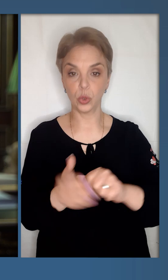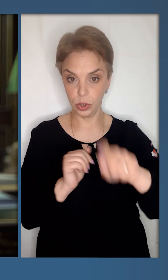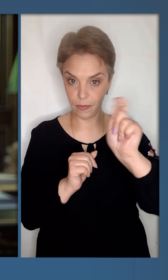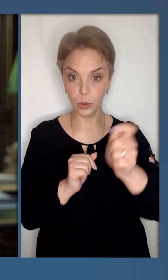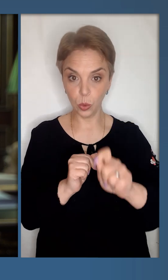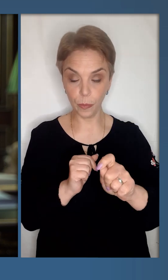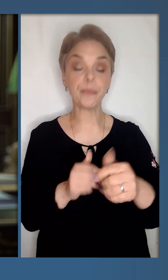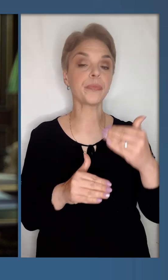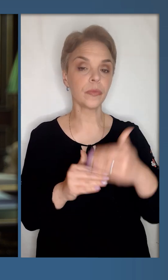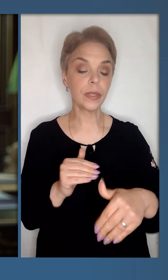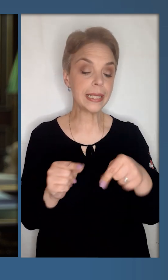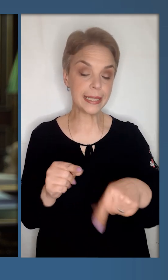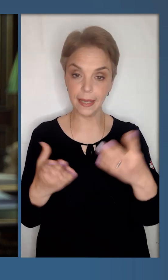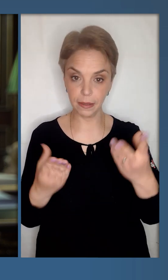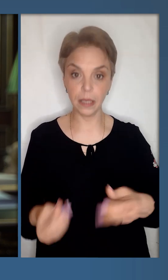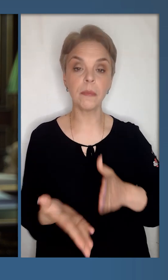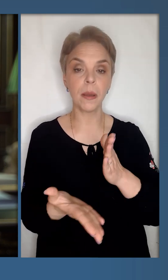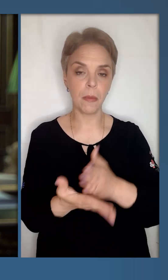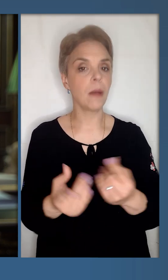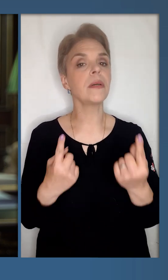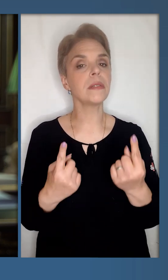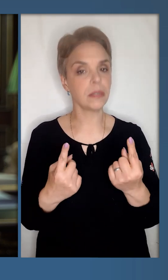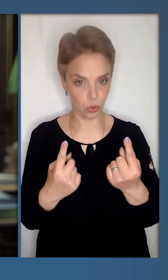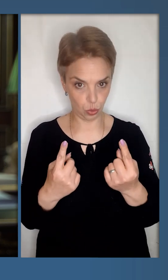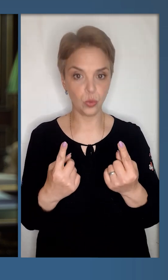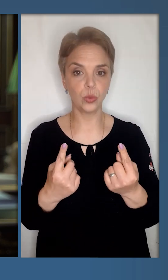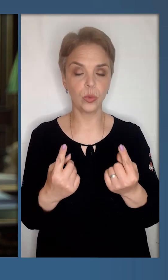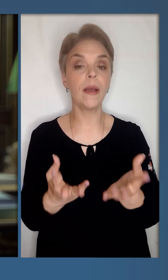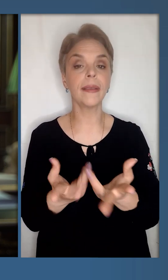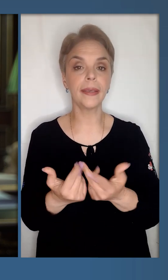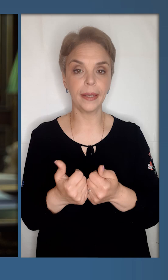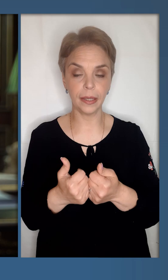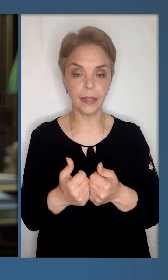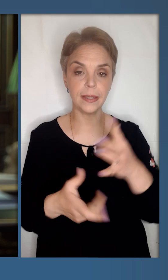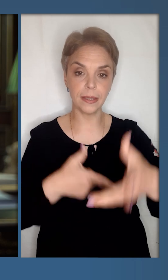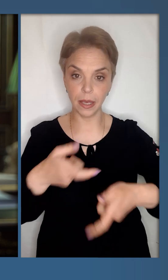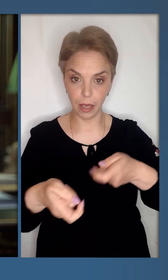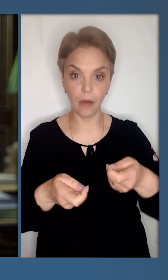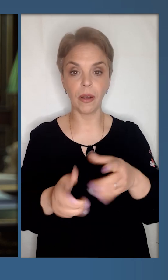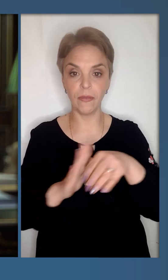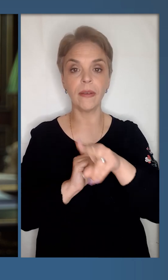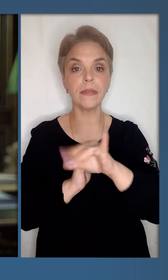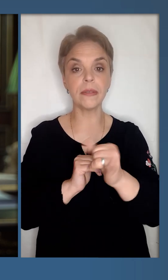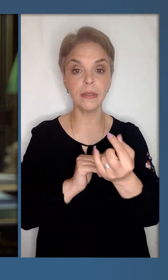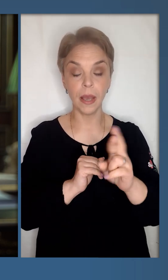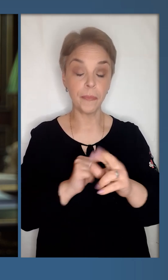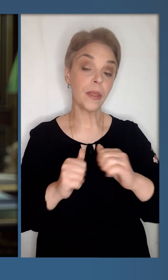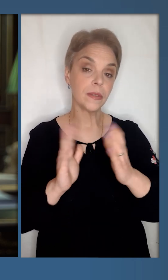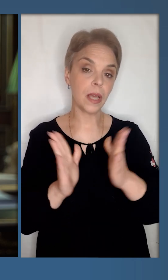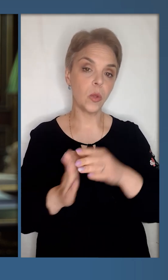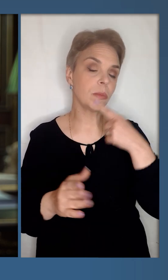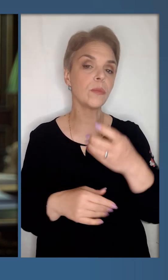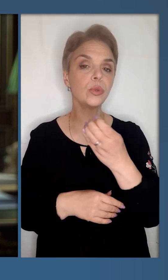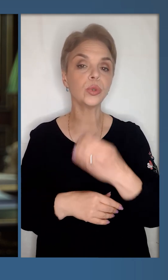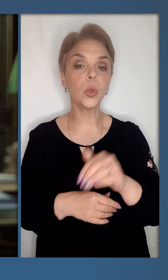пошкоджень війною. Вже за цей день ми маємо значну кількість заявок у дії. Загалом